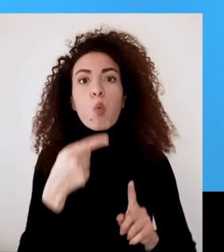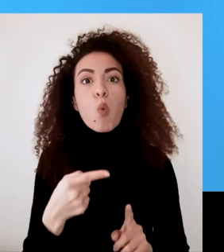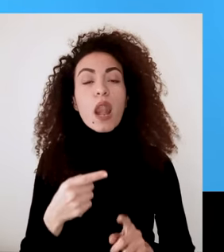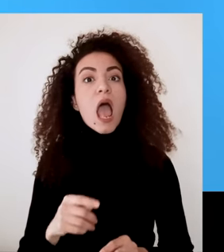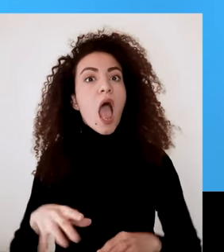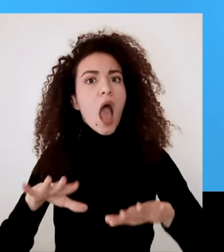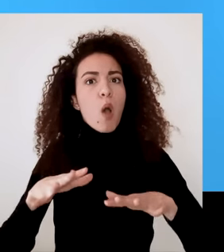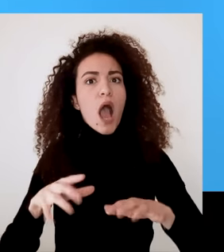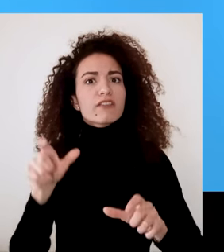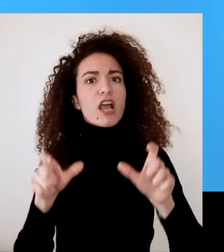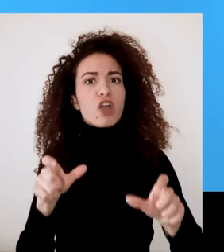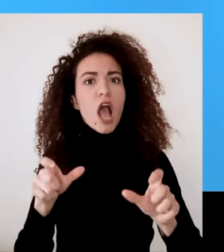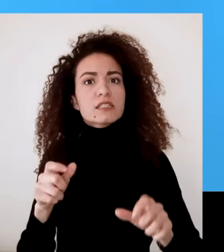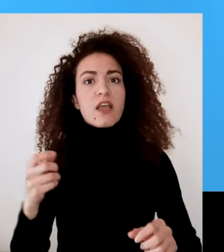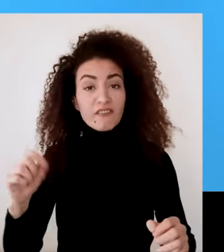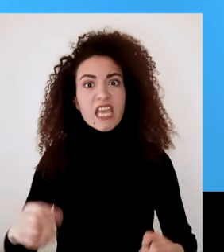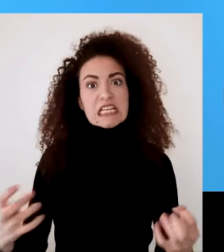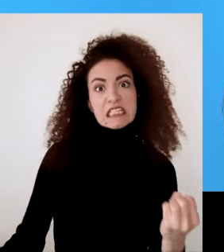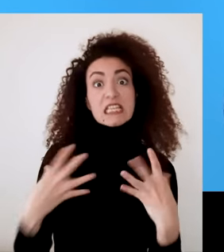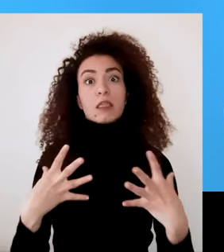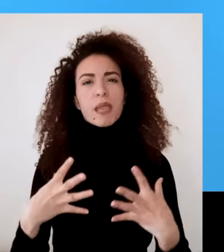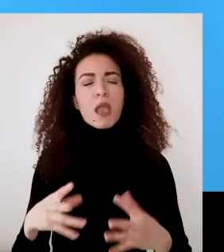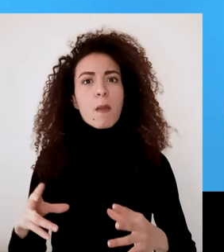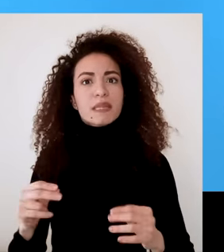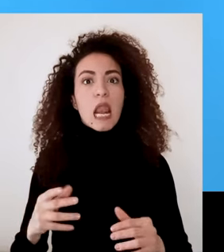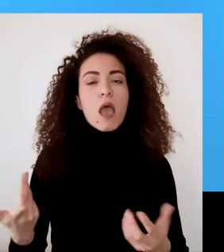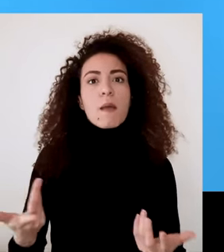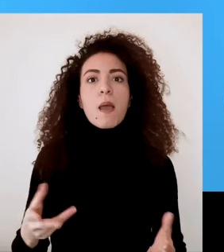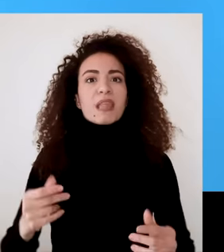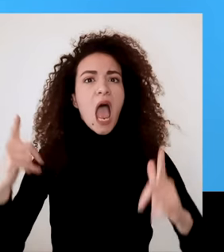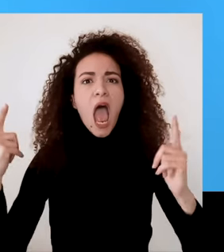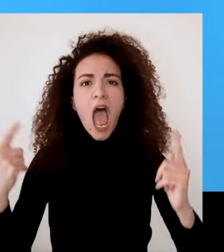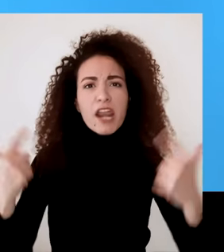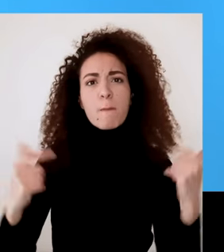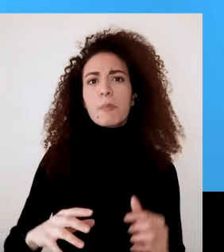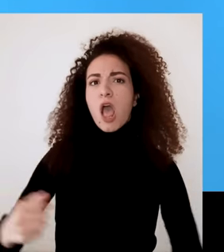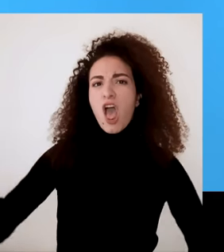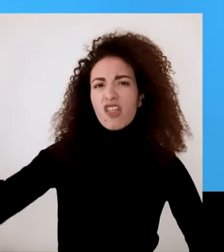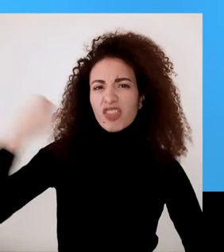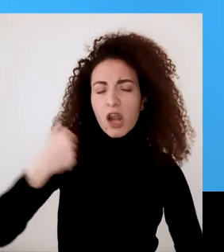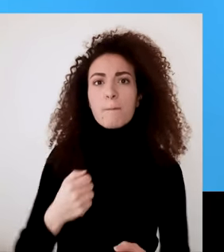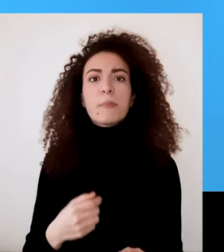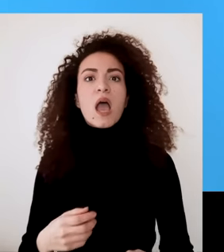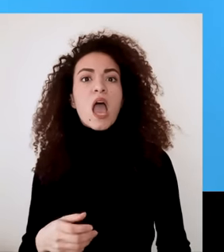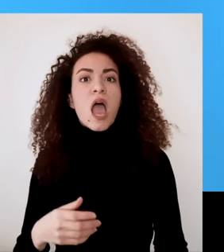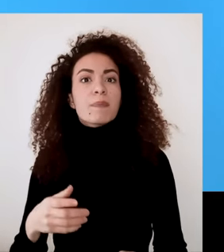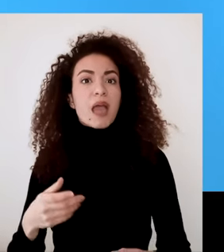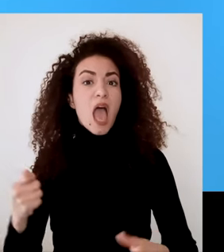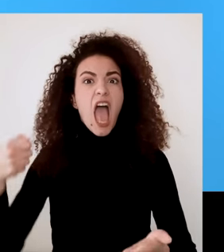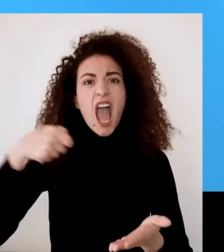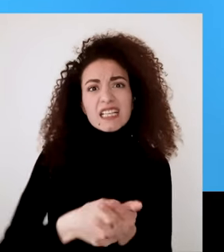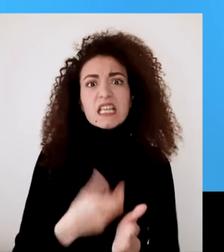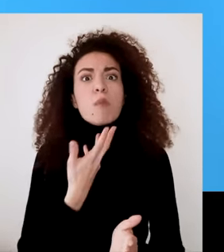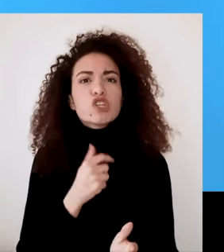حياة الشخص نفسه أو على الآخرين كالحرب أو الكوارث الطبيعية، الاختصاب، الإساءة أو التعرض المتكرر الاستغلال